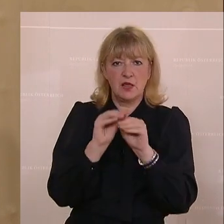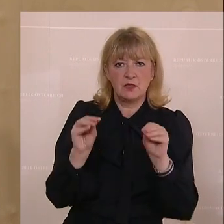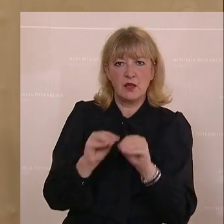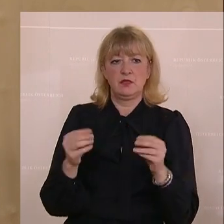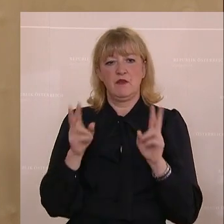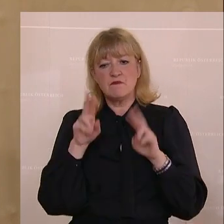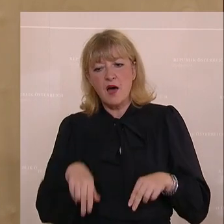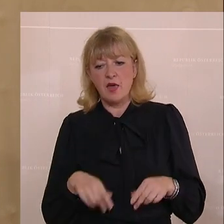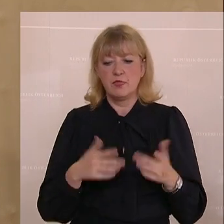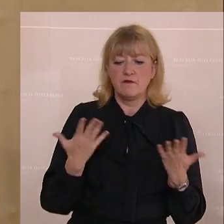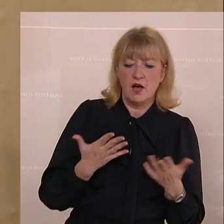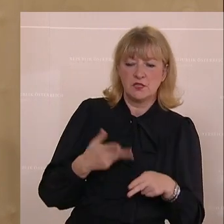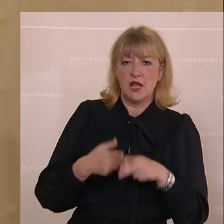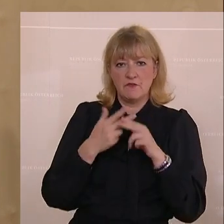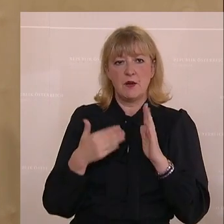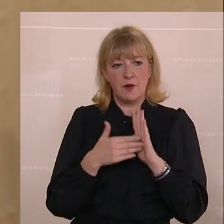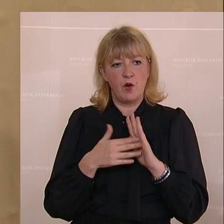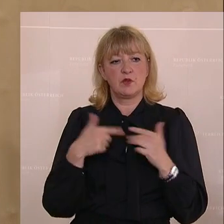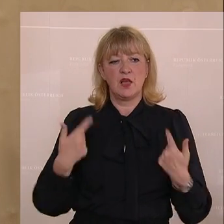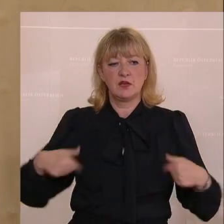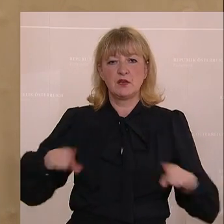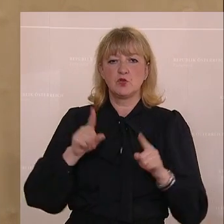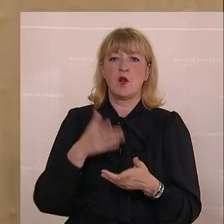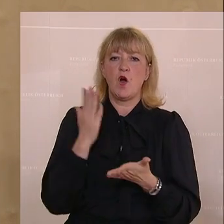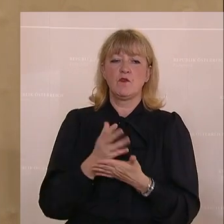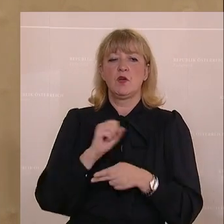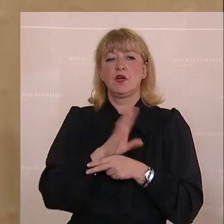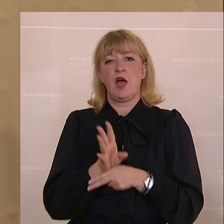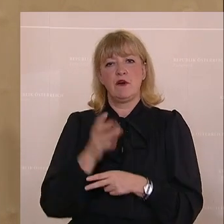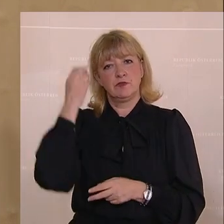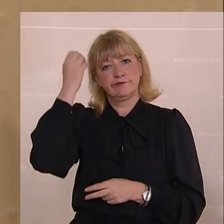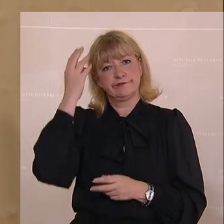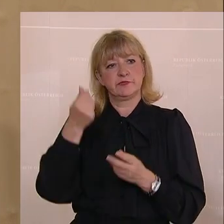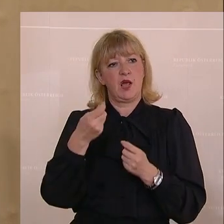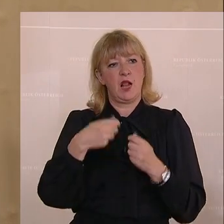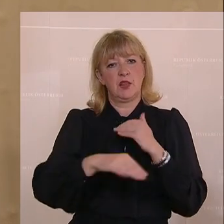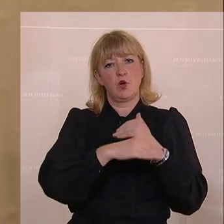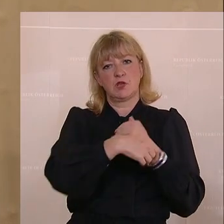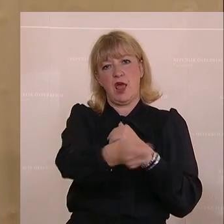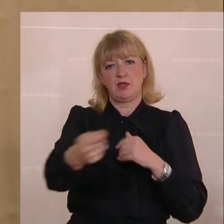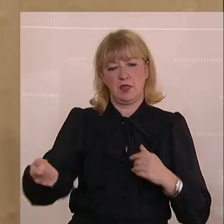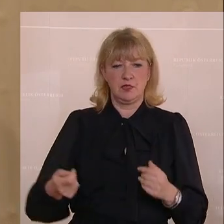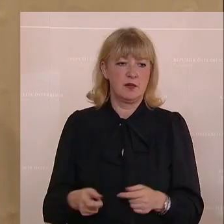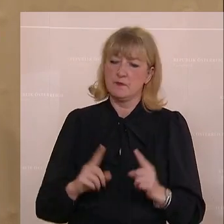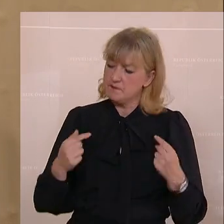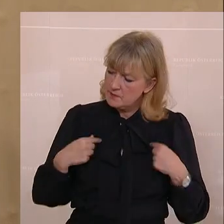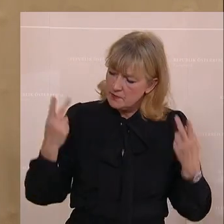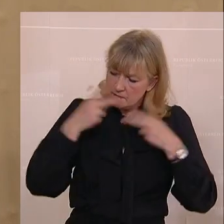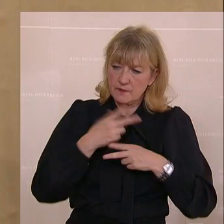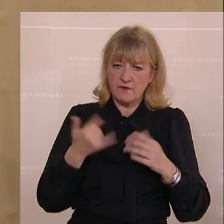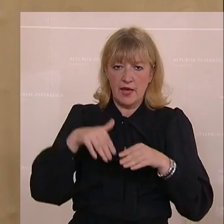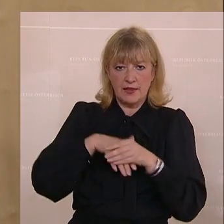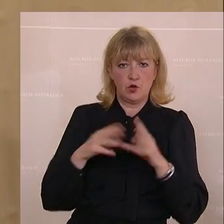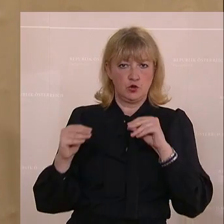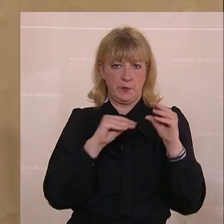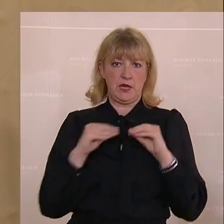wann sie welche Hilfe brauchen und hören wir auf, Covid wahllos mit Geld ausgleichen zu wollen. Wir sind bereit, über Inhalte